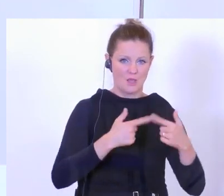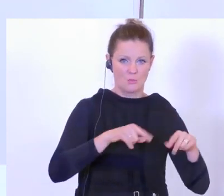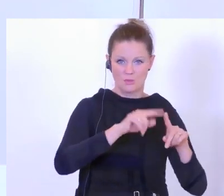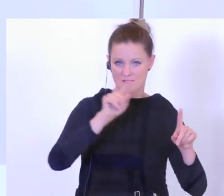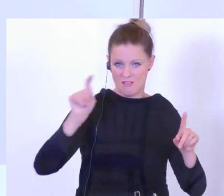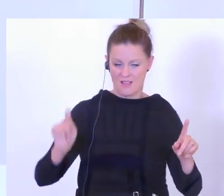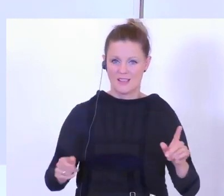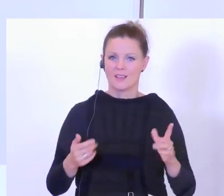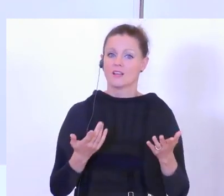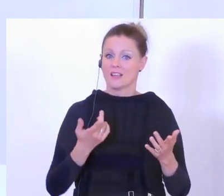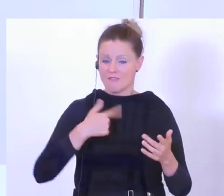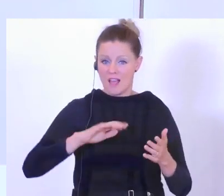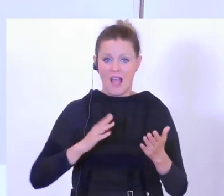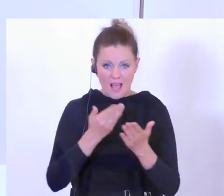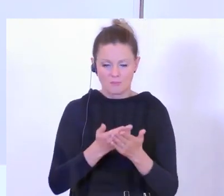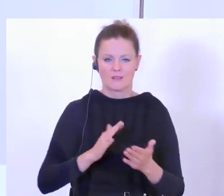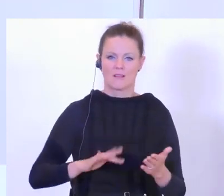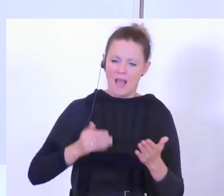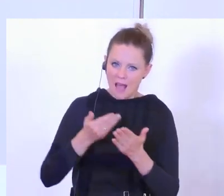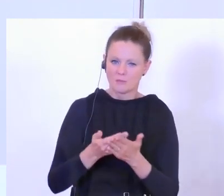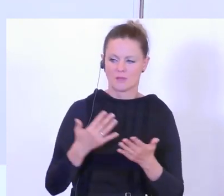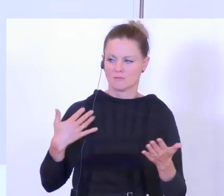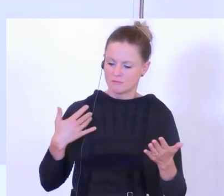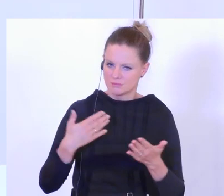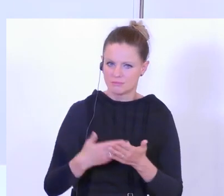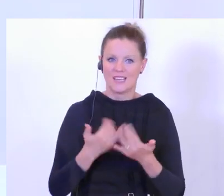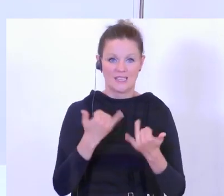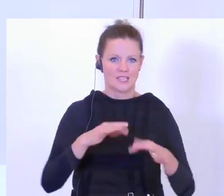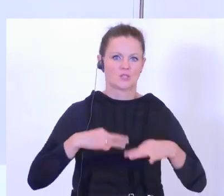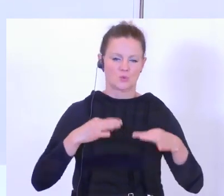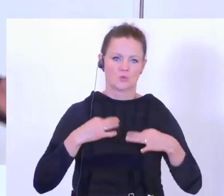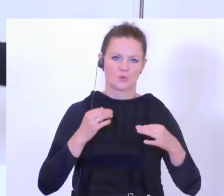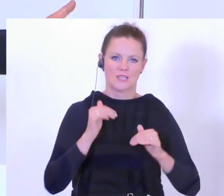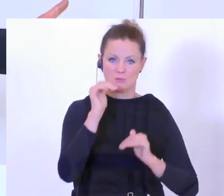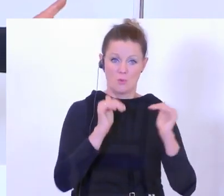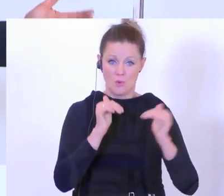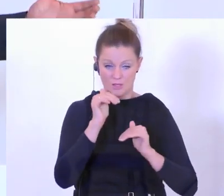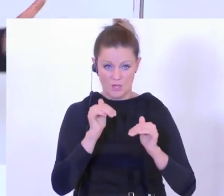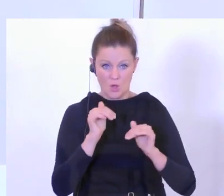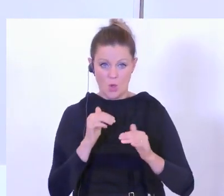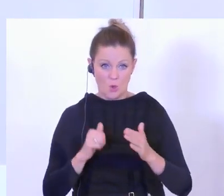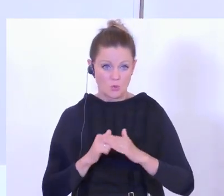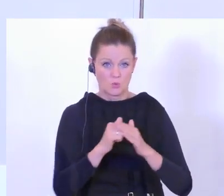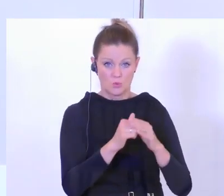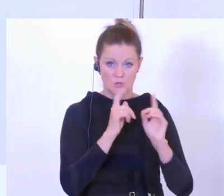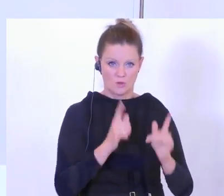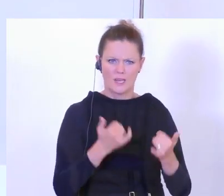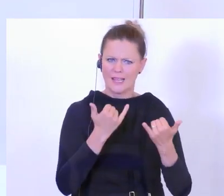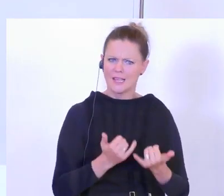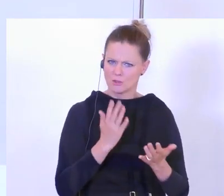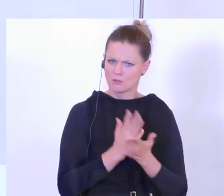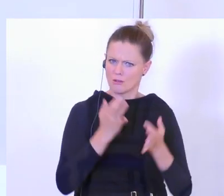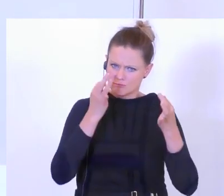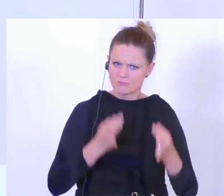immer wieder unser Angebot ausgesprochen haben, die Gesundheitsbehörden zu unterstützen. Ich glaube, Herr Generaltor weiß das mehr darüber. Es ist sogar jetzt einmal schon